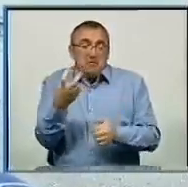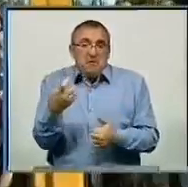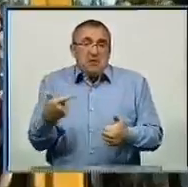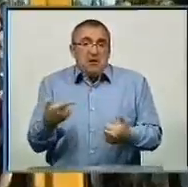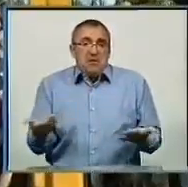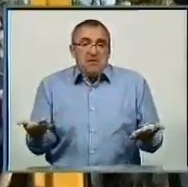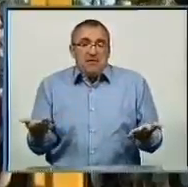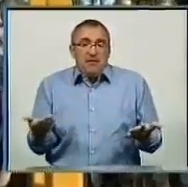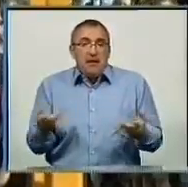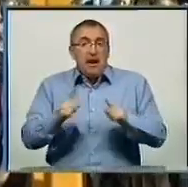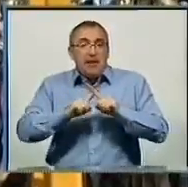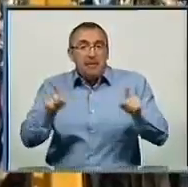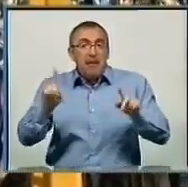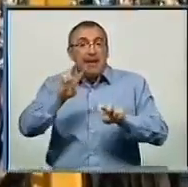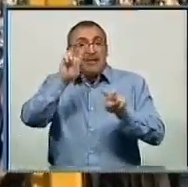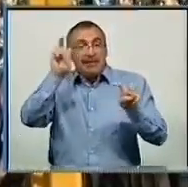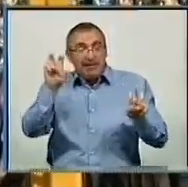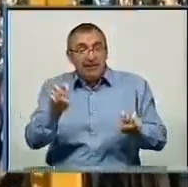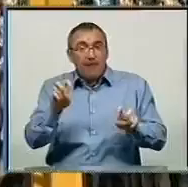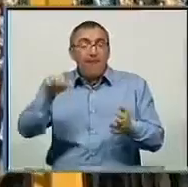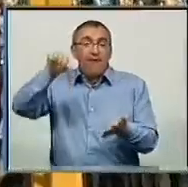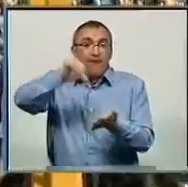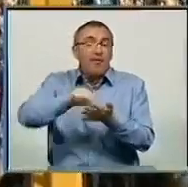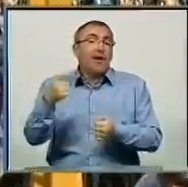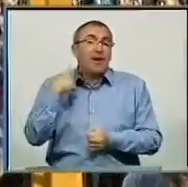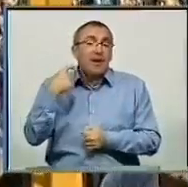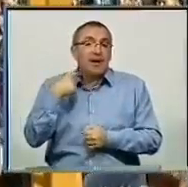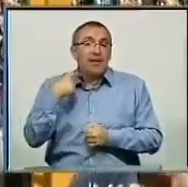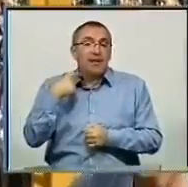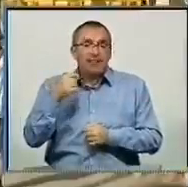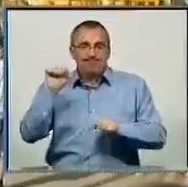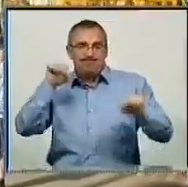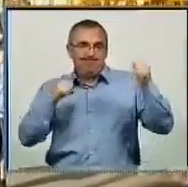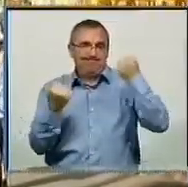гривень. Екстремальна тематика свята продовжилася виступом кіровоградських стрітворкаутерів.